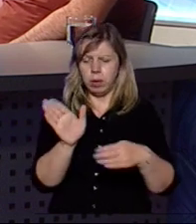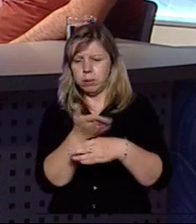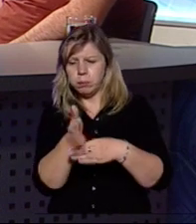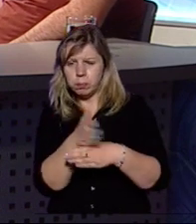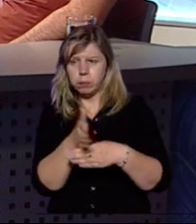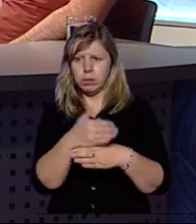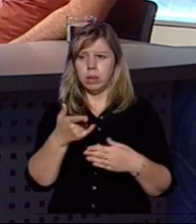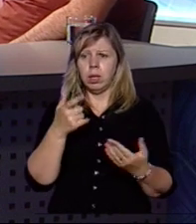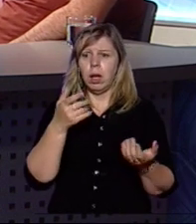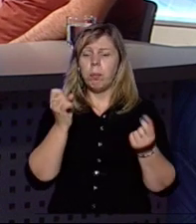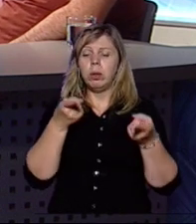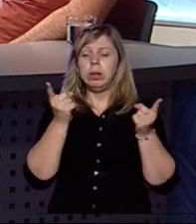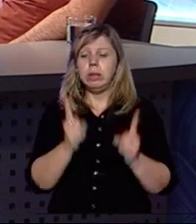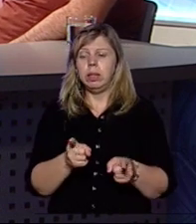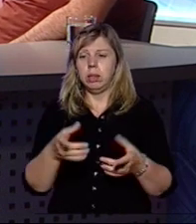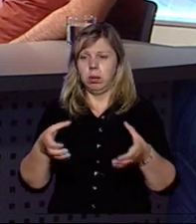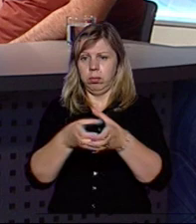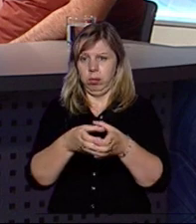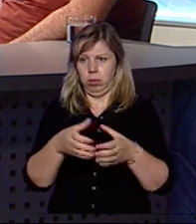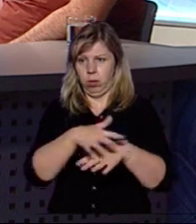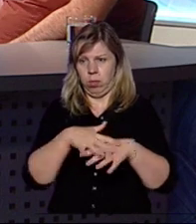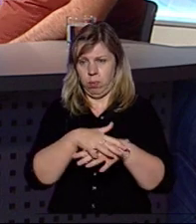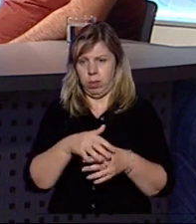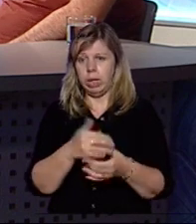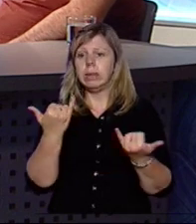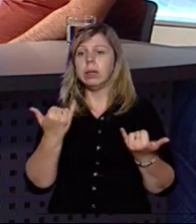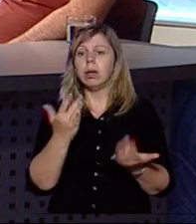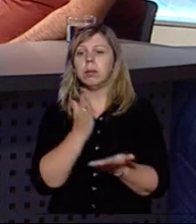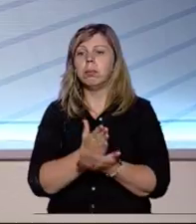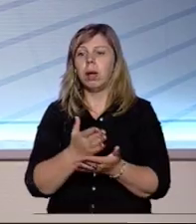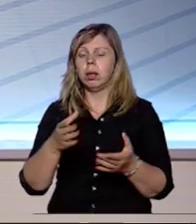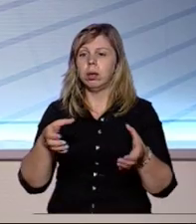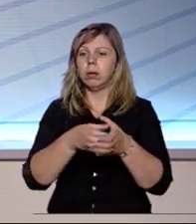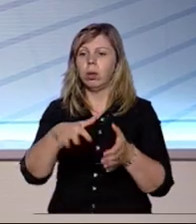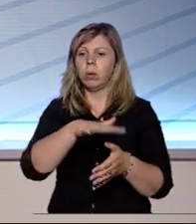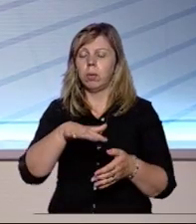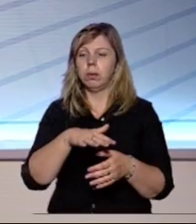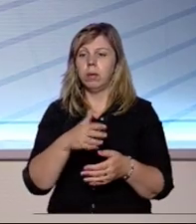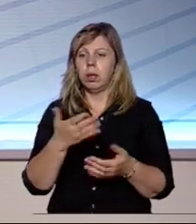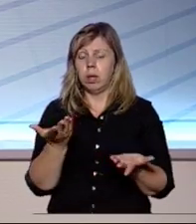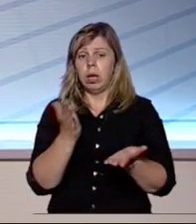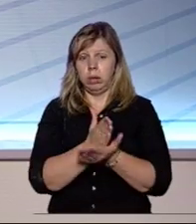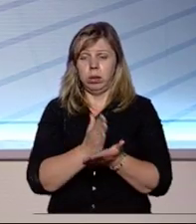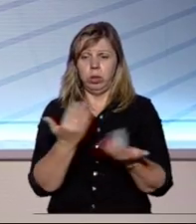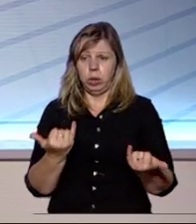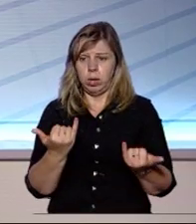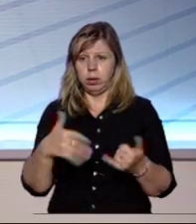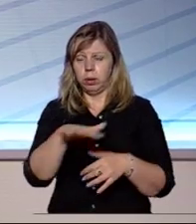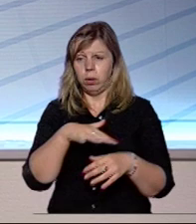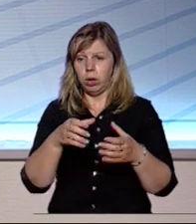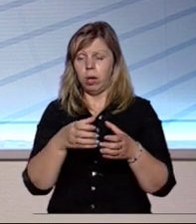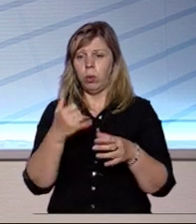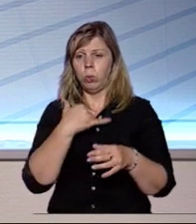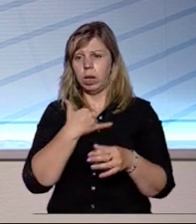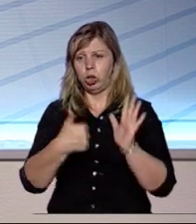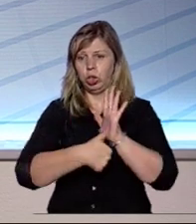по межах діючих об'єднаних територіальних громад. Скільки зараз маємо об'єднаних територіальних громад? Діючих об'єднаних територіальних громад у